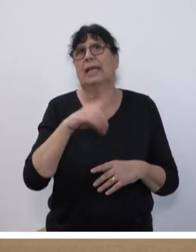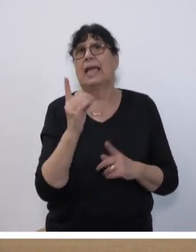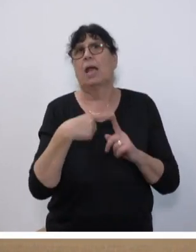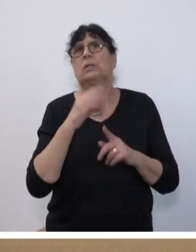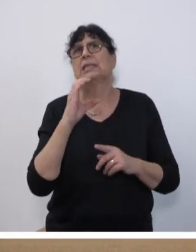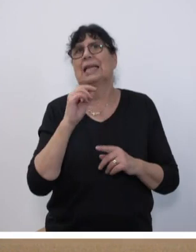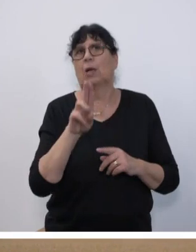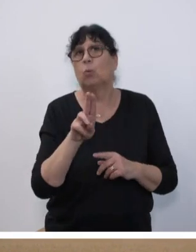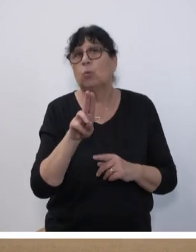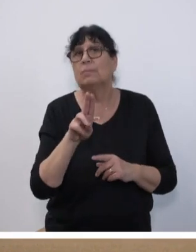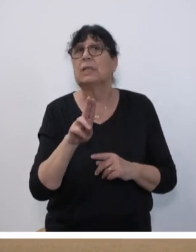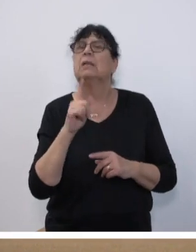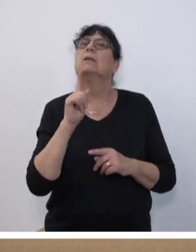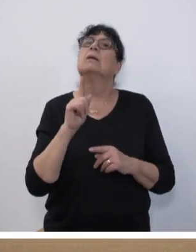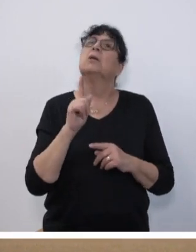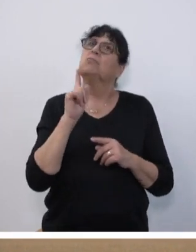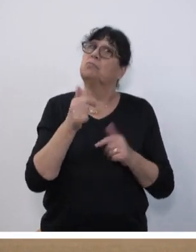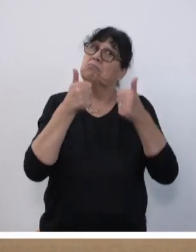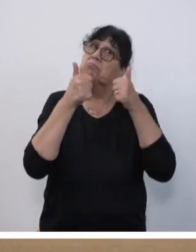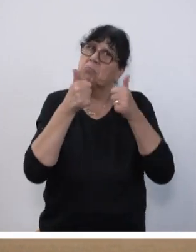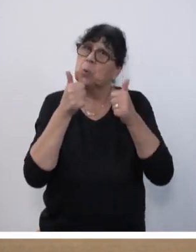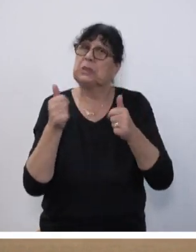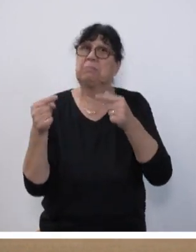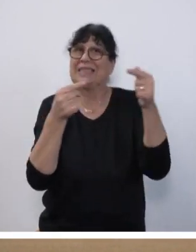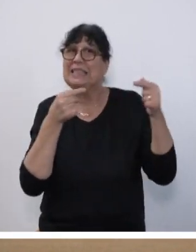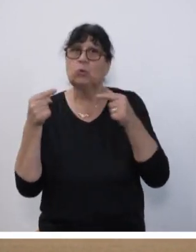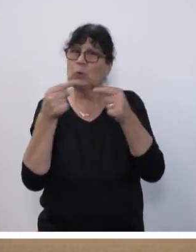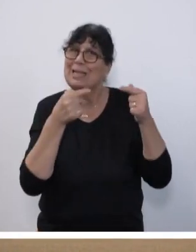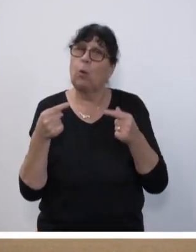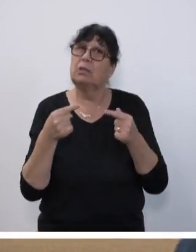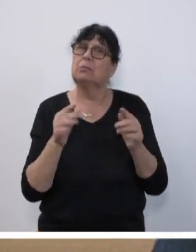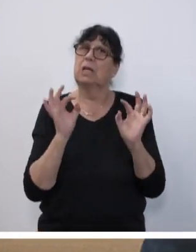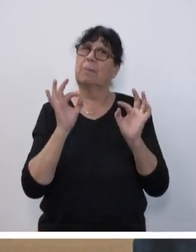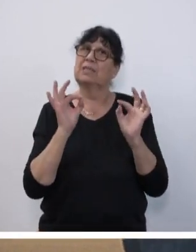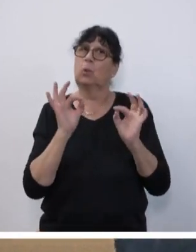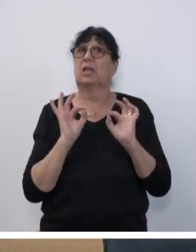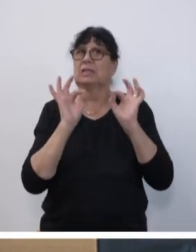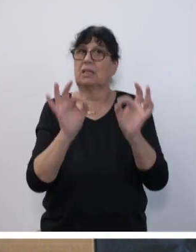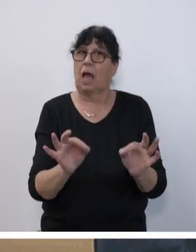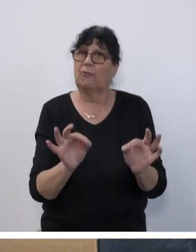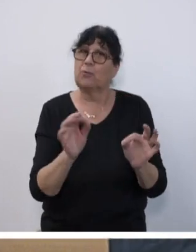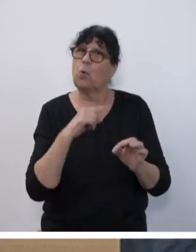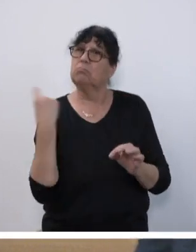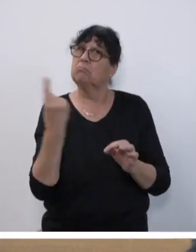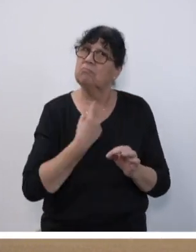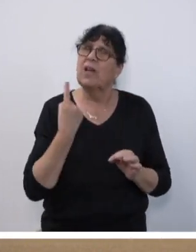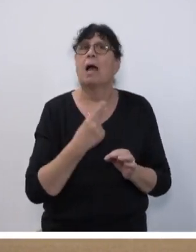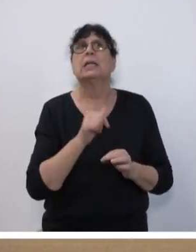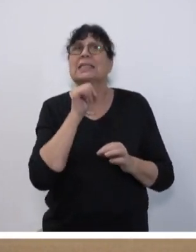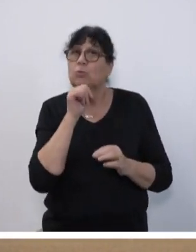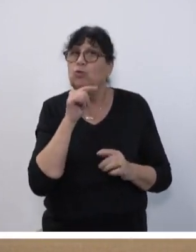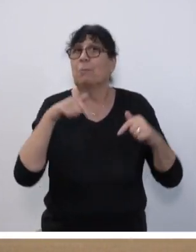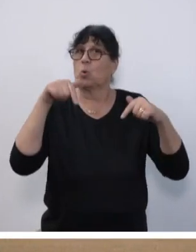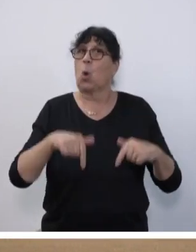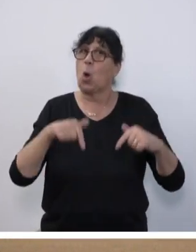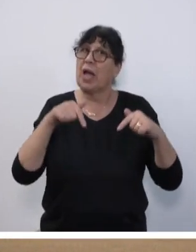für die sehr konstruktive Diskussion, insbesondere auch dafür, dass wir eine breite Zustimmung am heutigen Tage